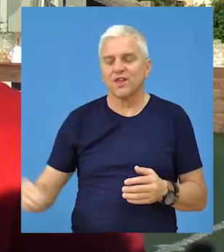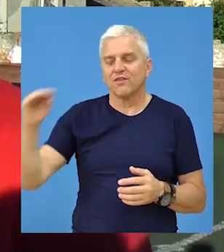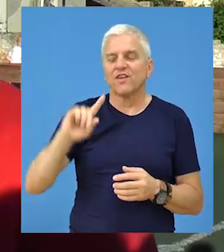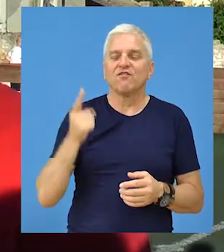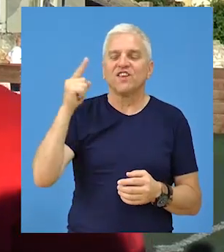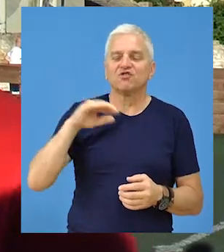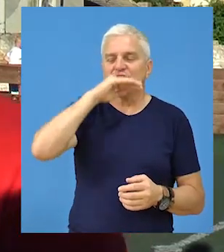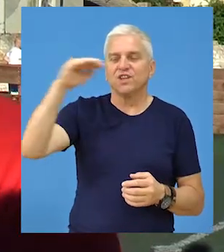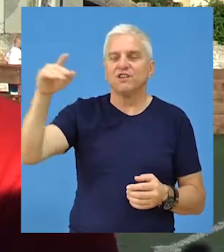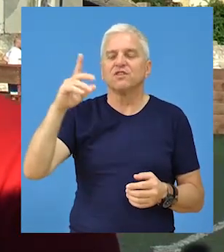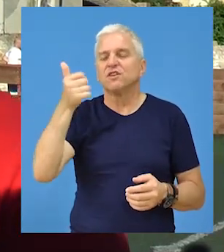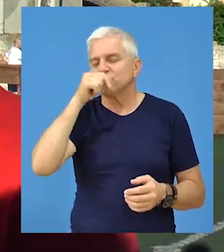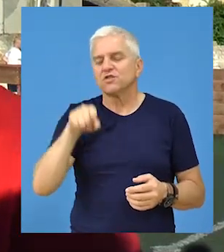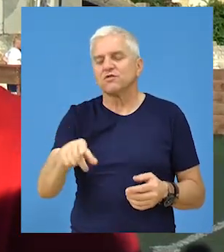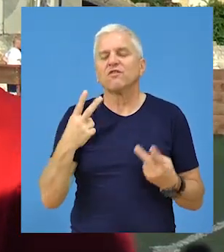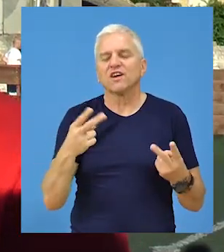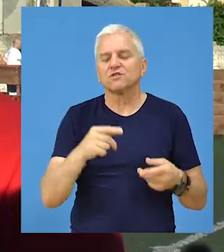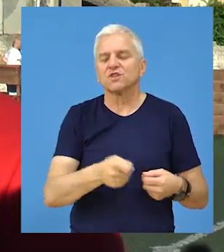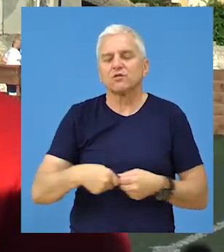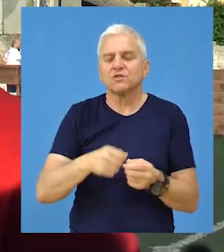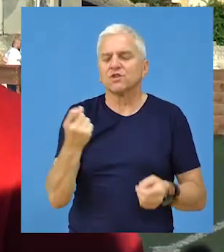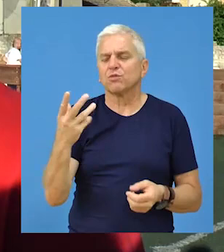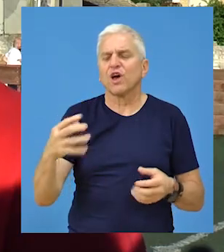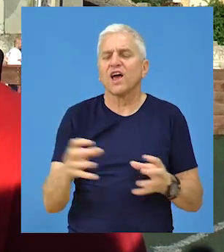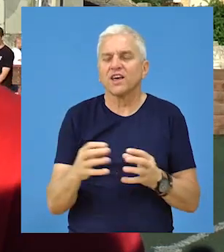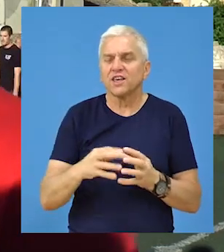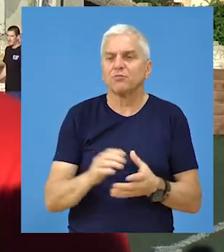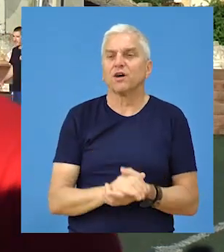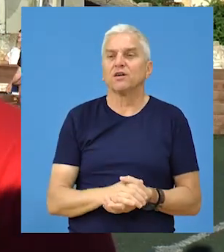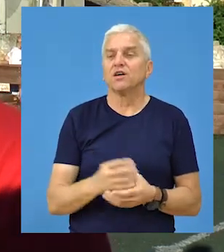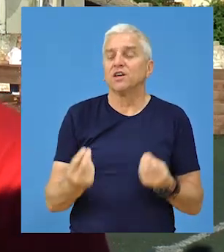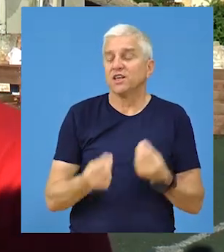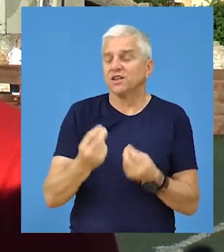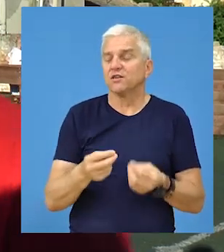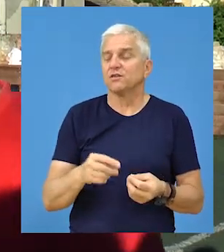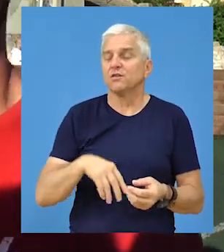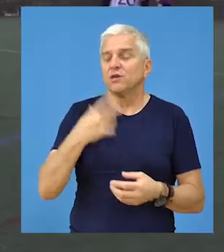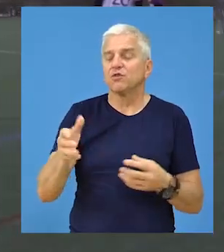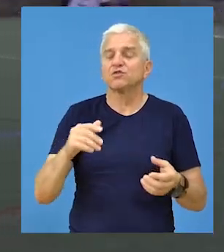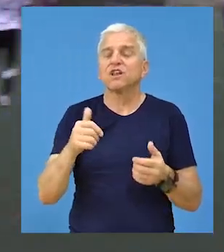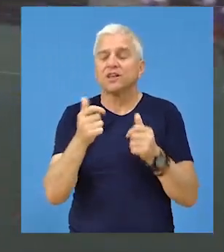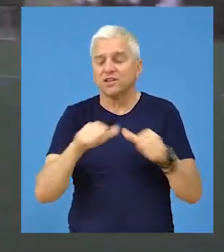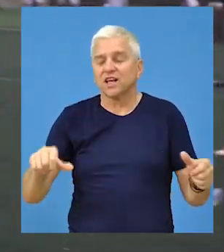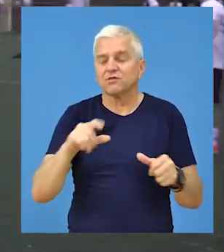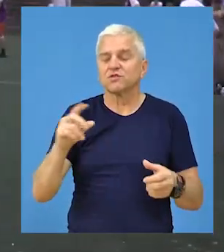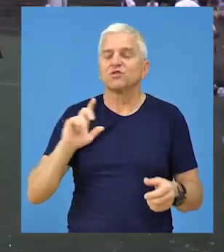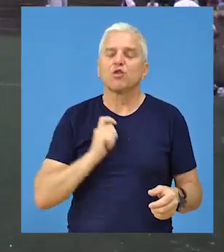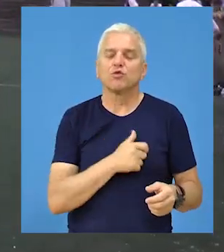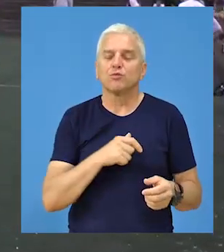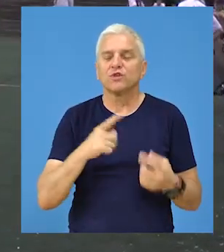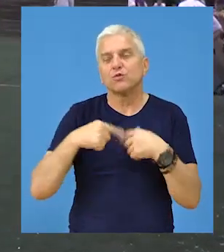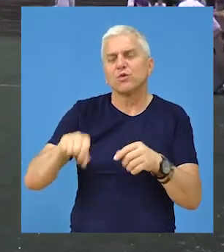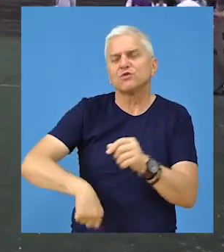podići na neki veći nivo štiri samo organizacije i broja ekipa i igrača. Nakon ovog turnira